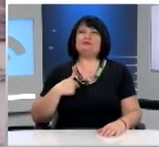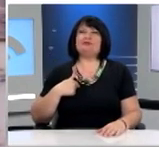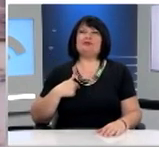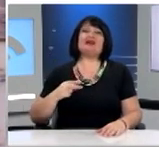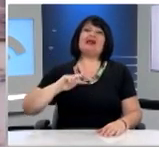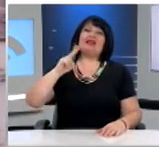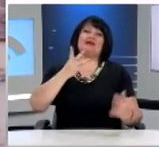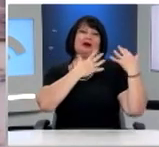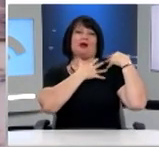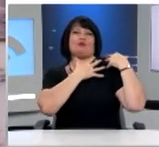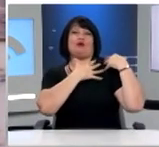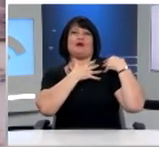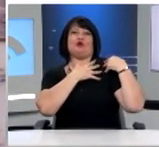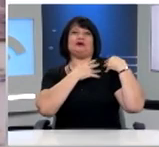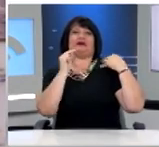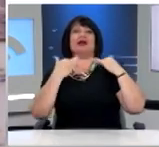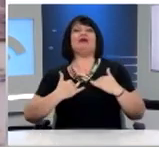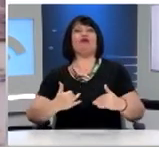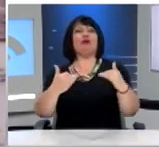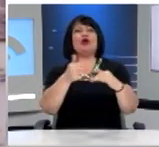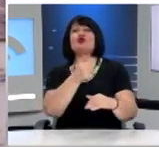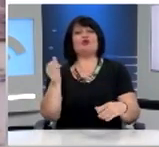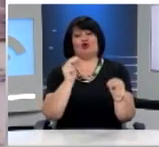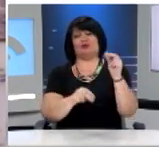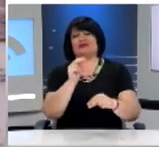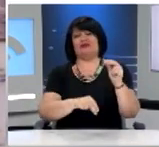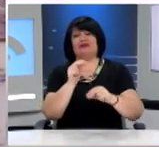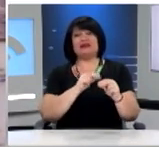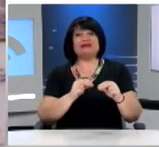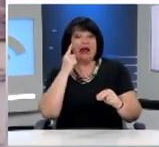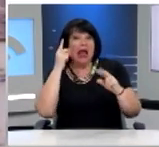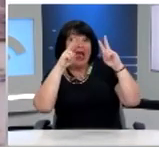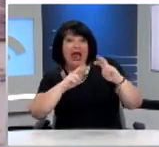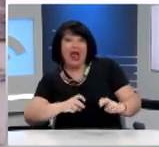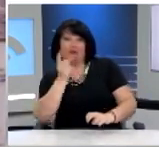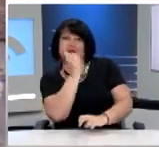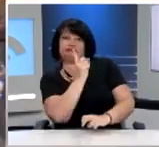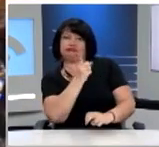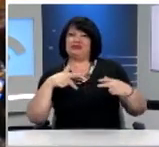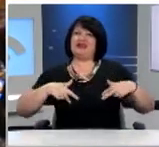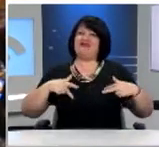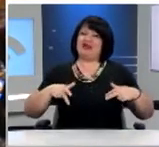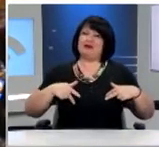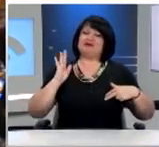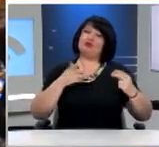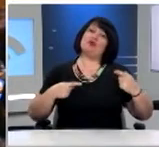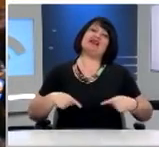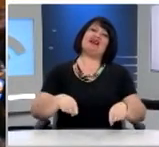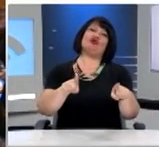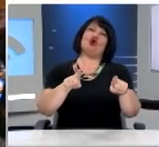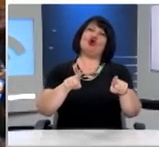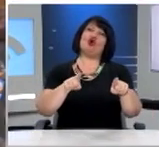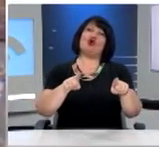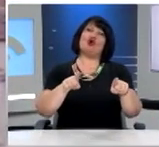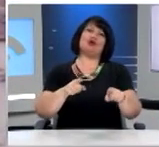αρμοδιότητος που έχει η Βουλή που δεν είναι να ψηφίζει νόμους αλλά να ελέγχει την κυβέρνηση μπορεί ταυτόχρονα και